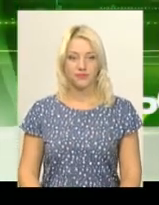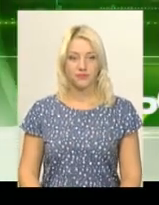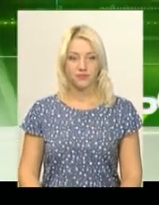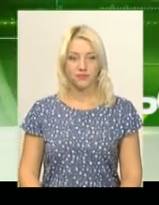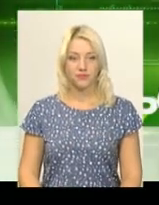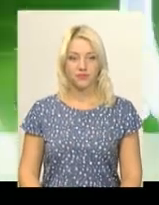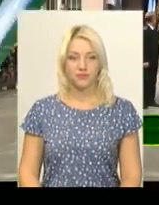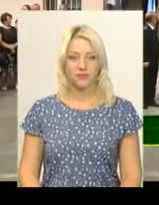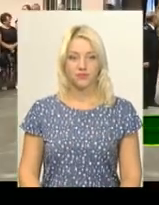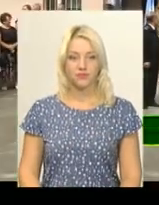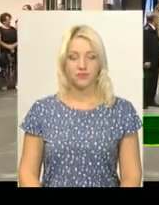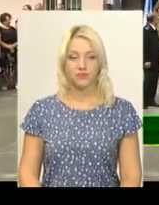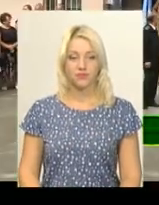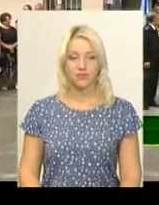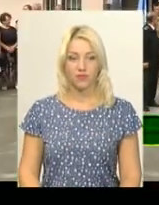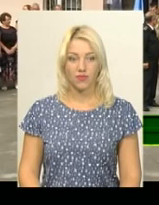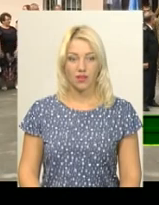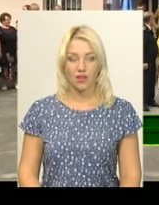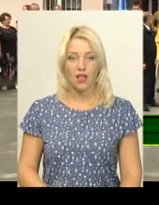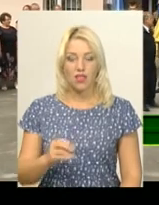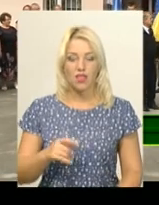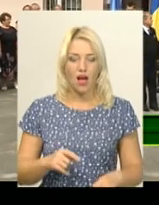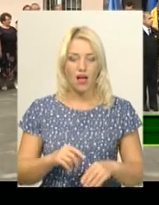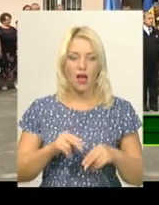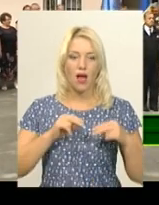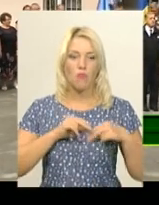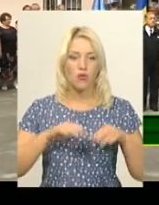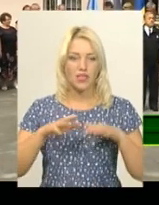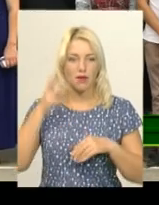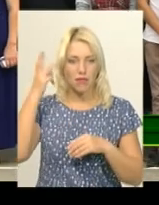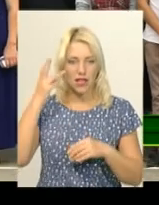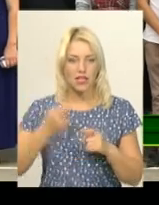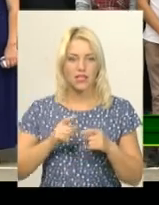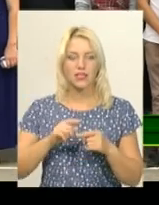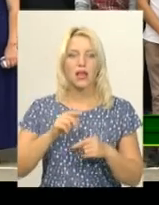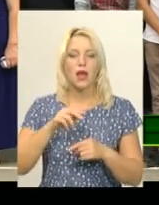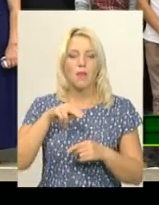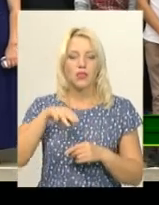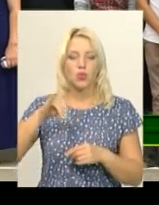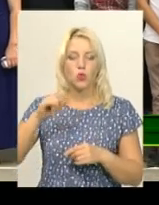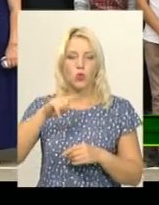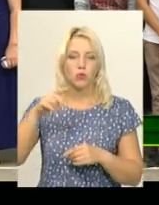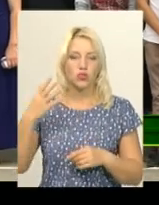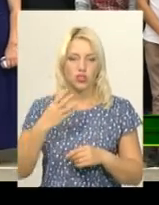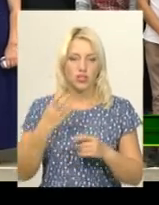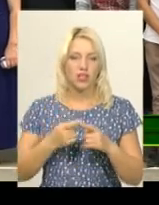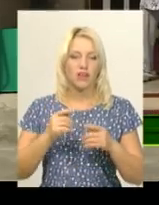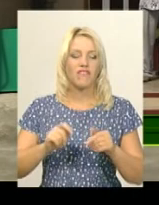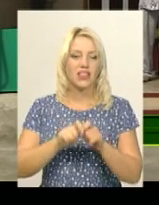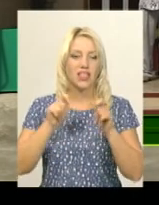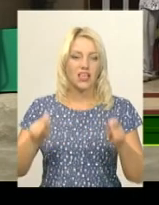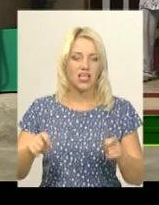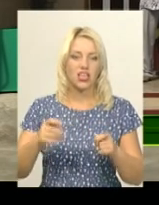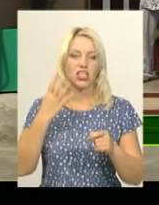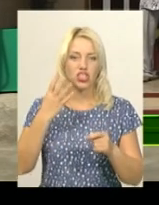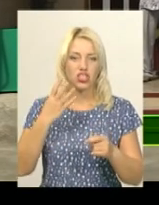Музика На фасаді Хмельницького вищого професійного училища номер 4 відкрили три меморіальних дошки загиблим на